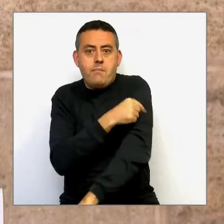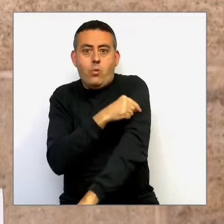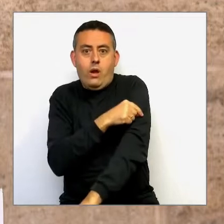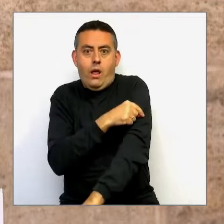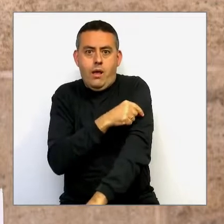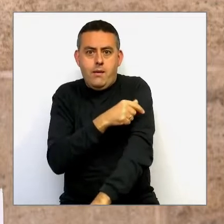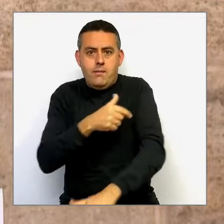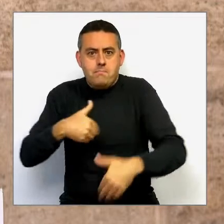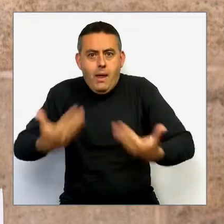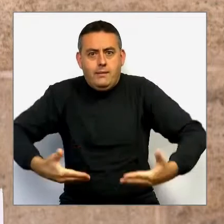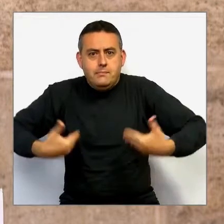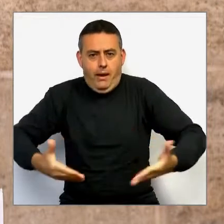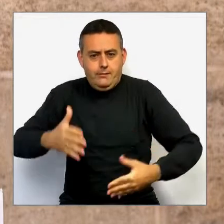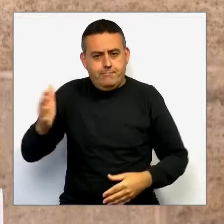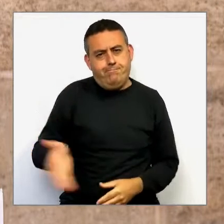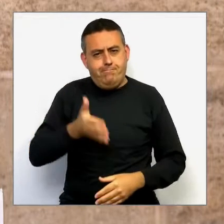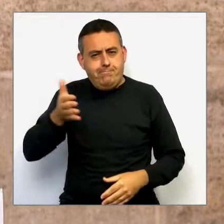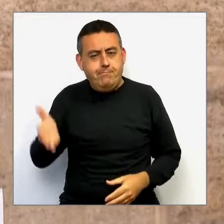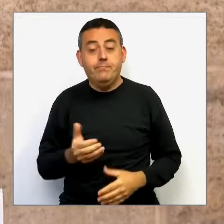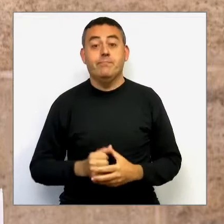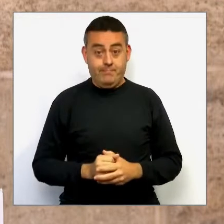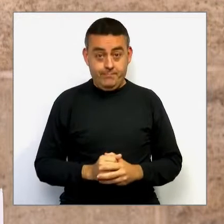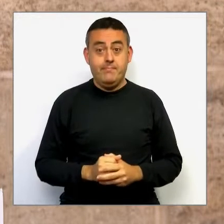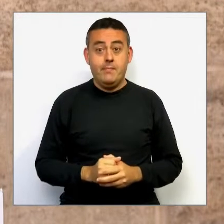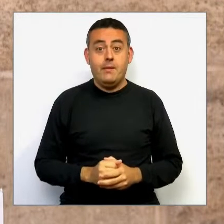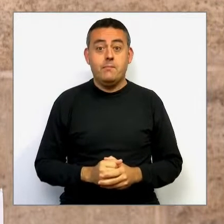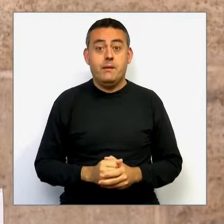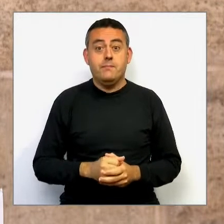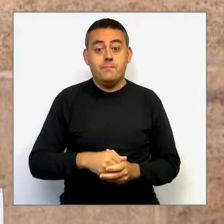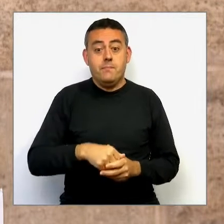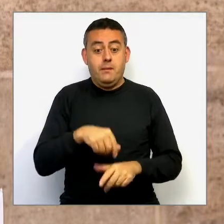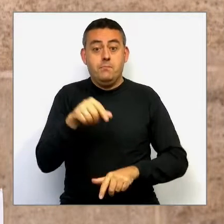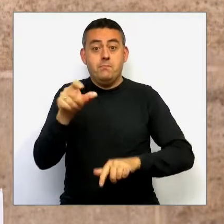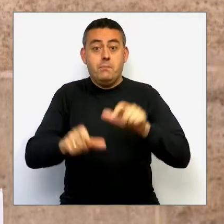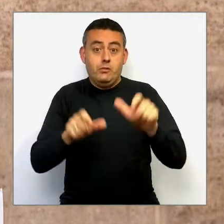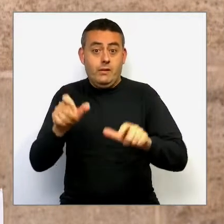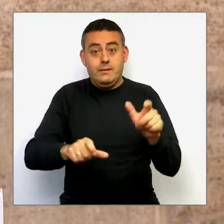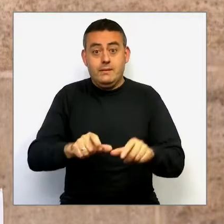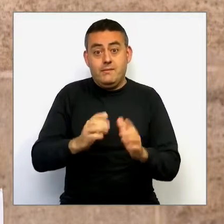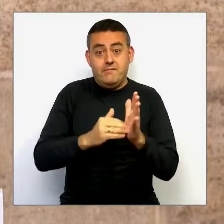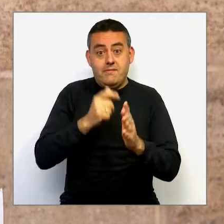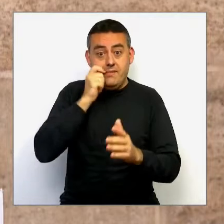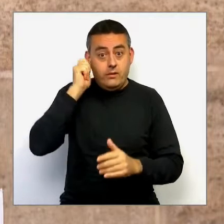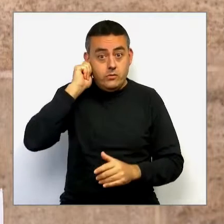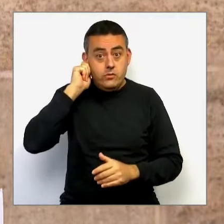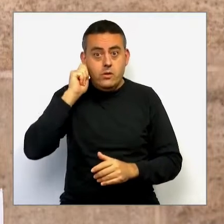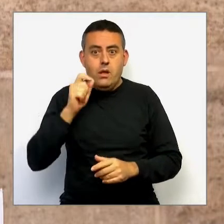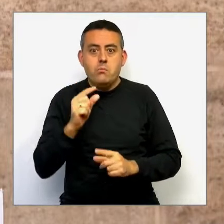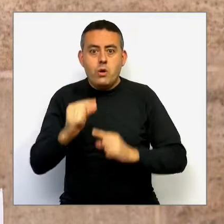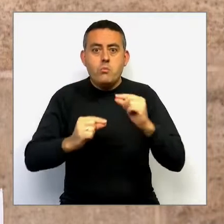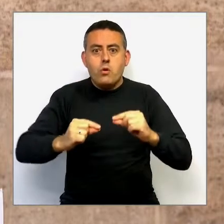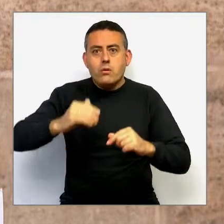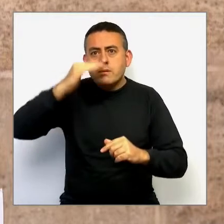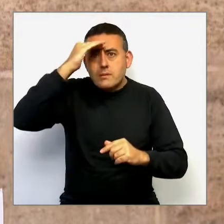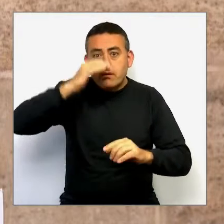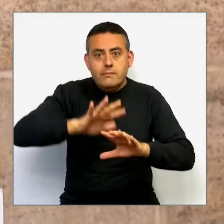Per als valencians i valencianes ja ha començat a clarejar. Pensant en aquest moment crucial,